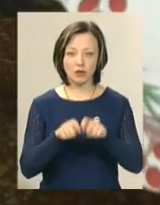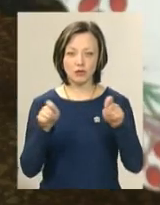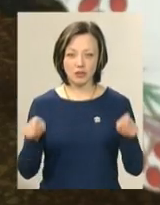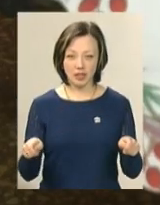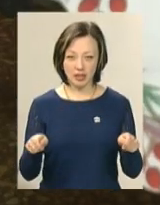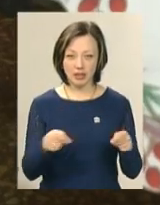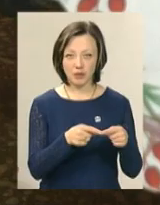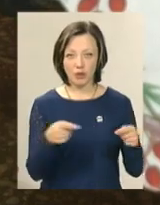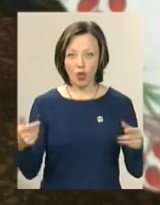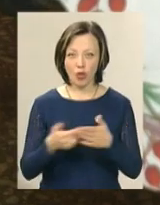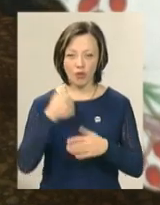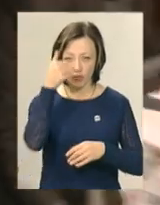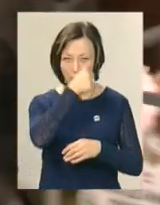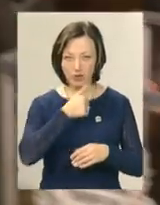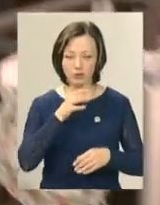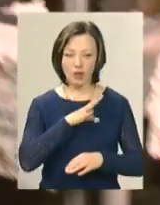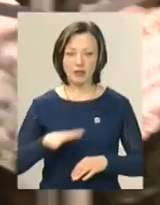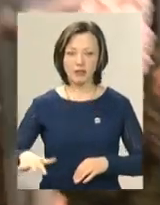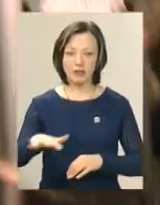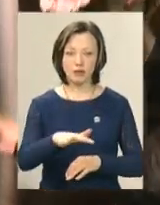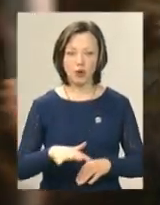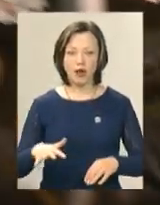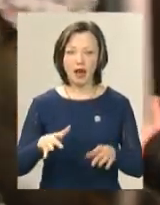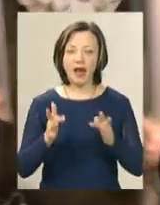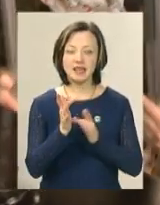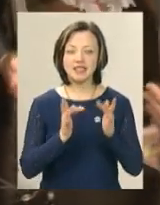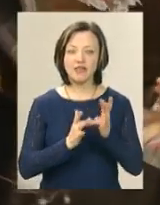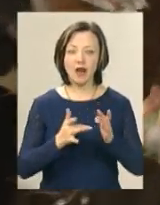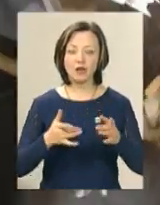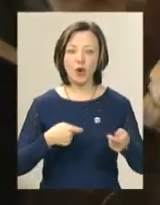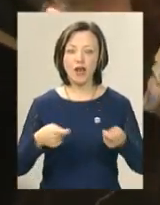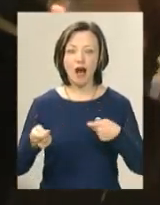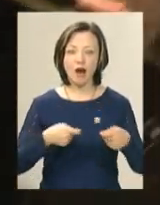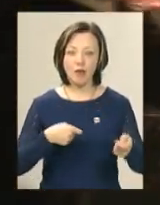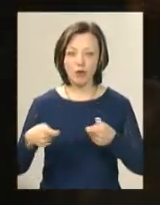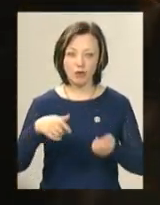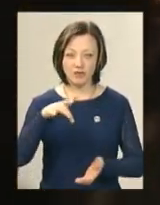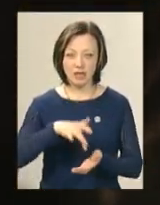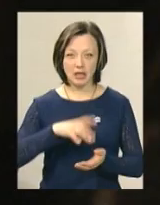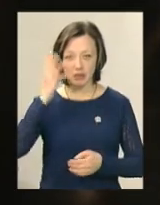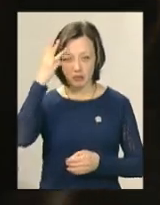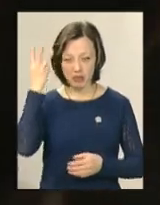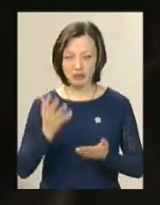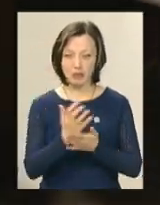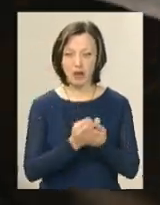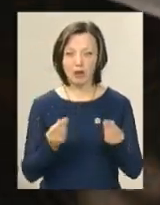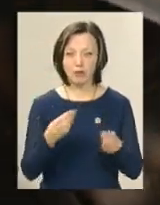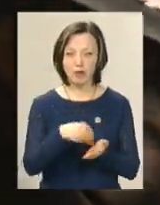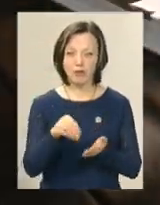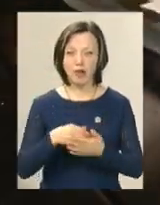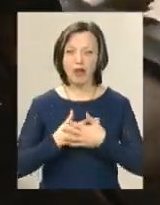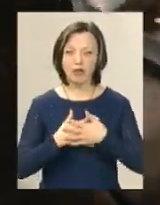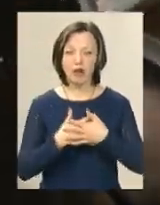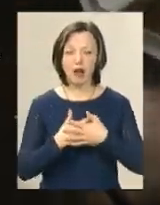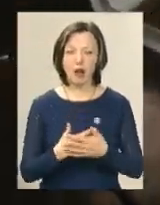ємність протягом новорічних свят розміщувалася на території різдвяного ярмарку у середмісті Хмельницького. Так, містяни збирали кошти на придбання дихального